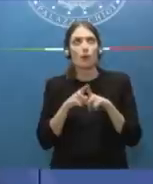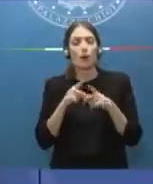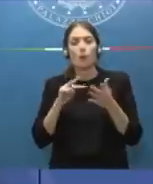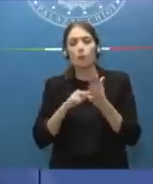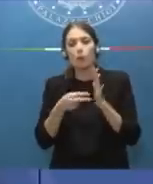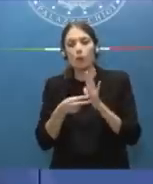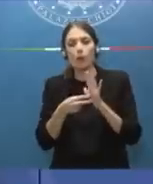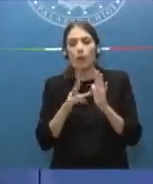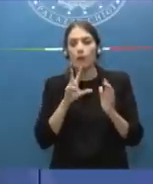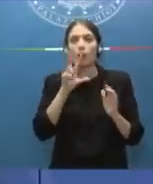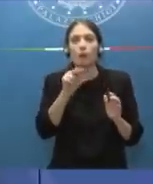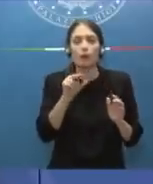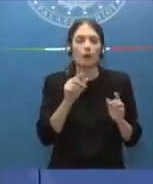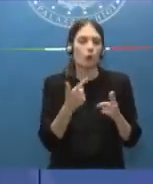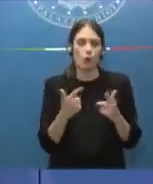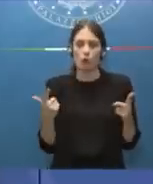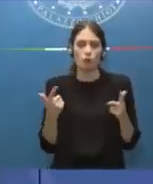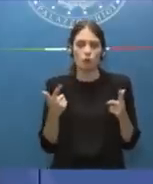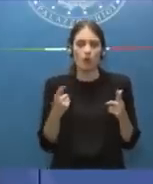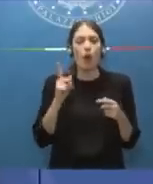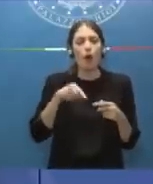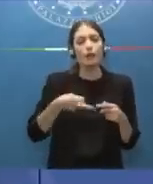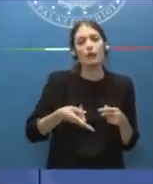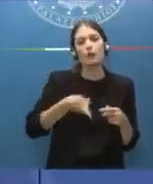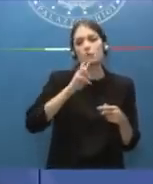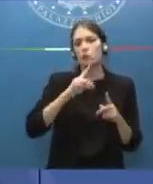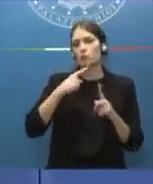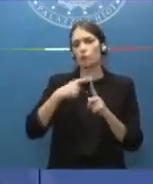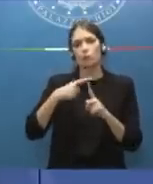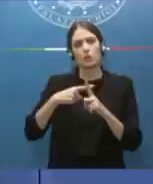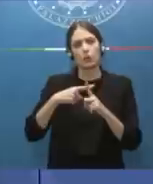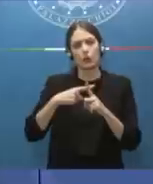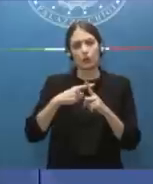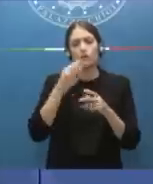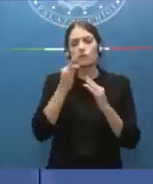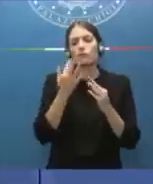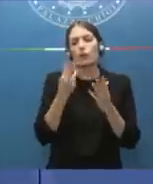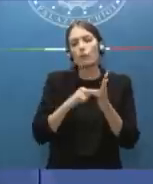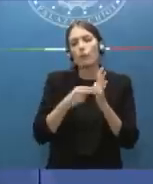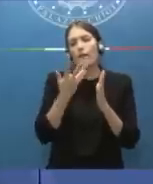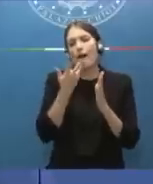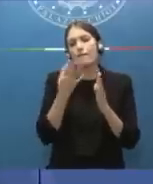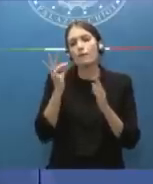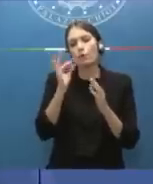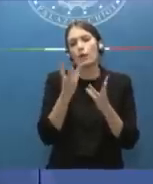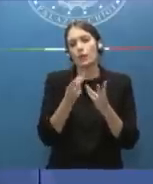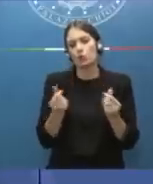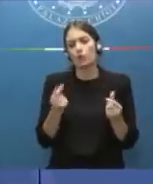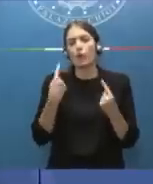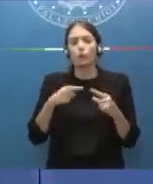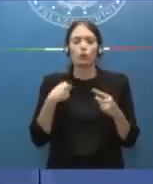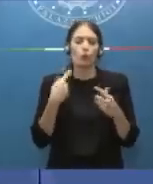farli presenti e ho avuto risposte positive, cioè si vogliono risolvere i problemi. E ne sono